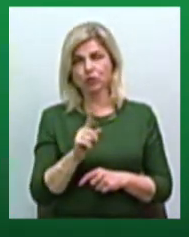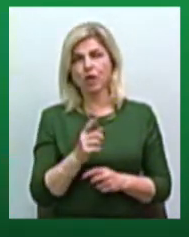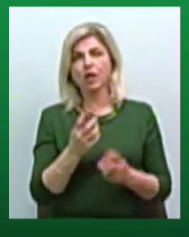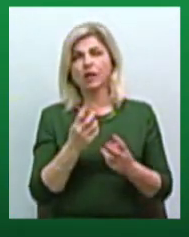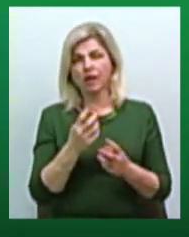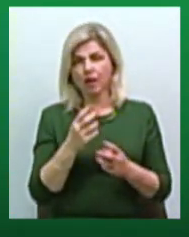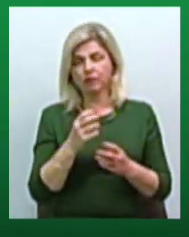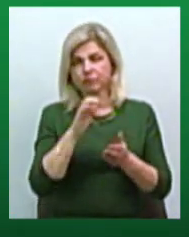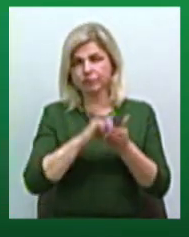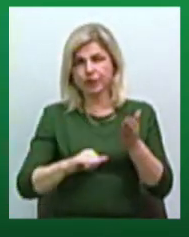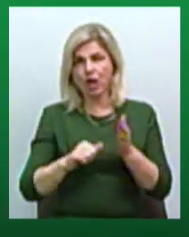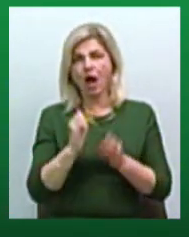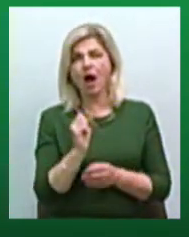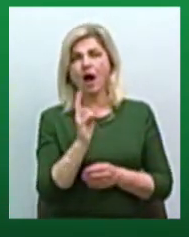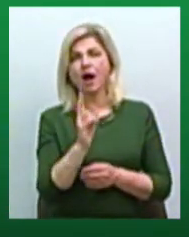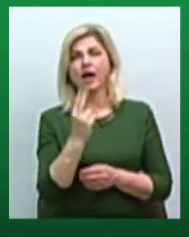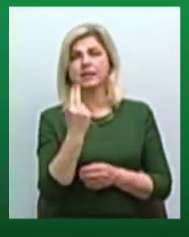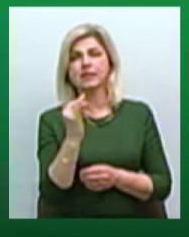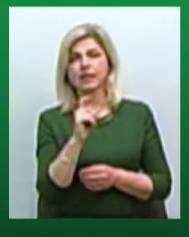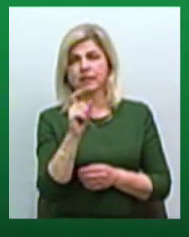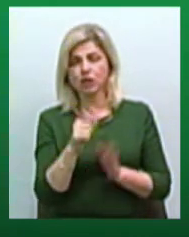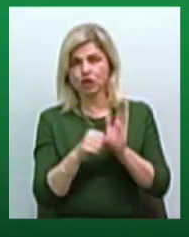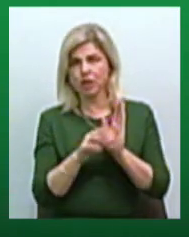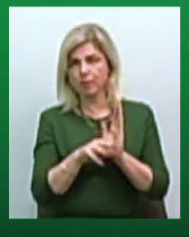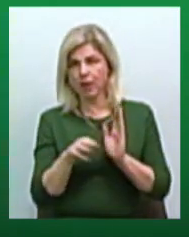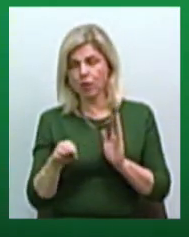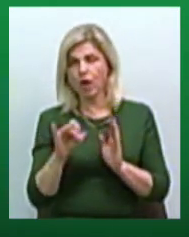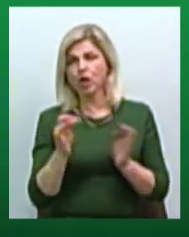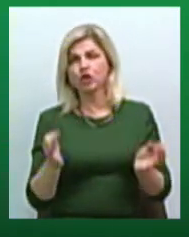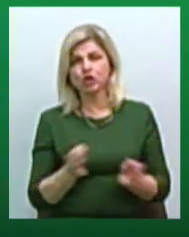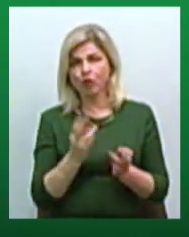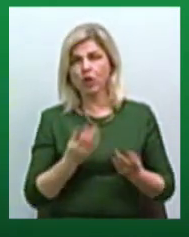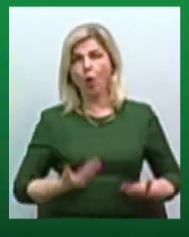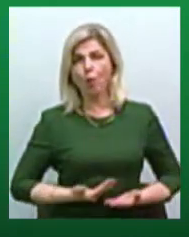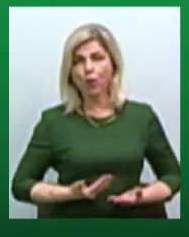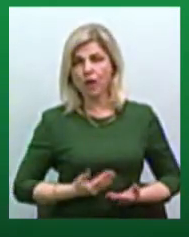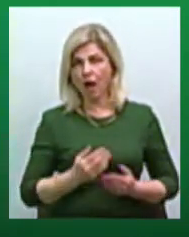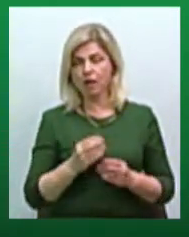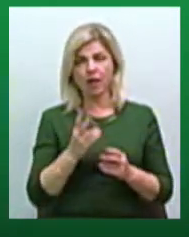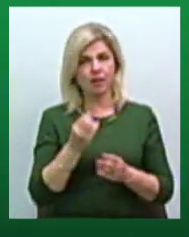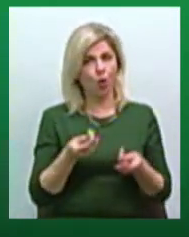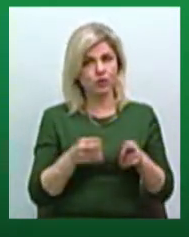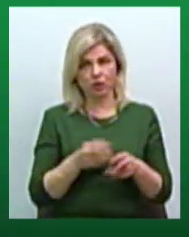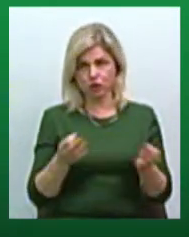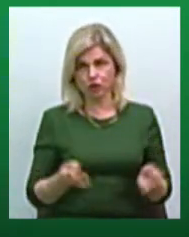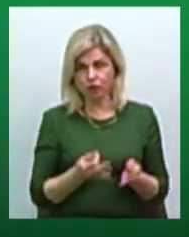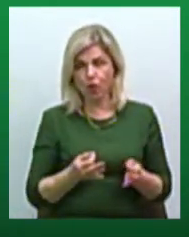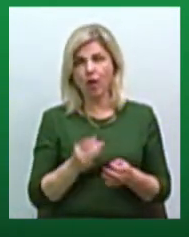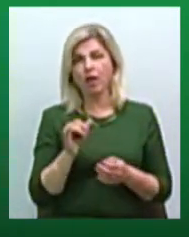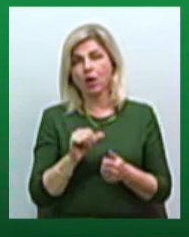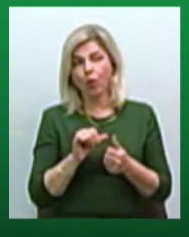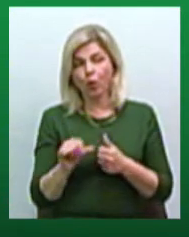а це 6 мільйонів, і є шанс, що на комунальні не залишається нічого на ці дороги наші. І крім того,